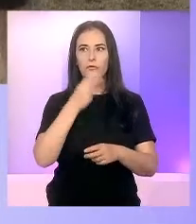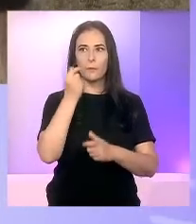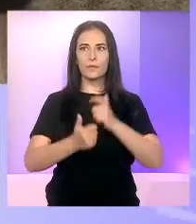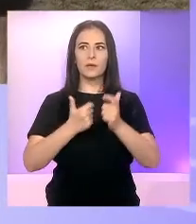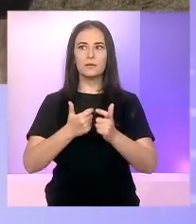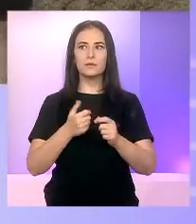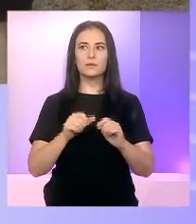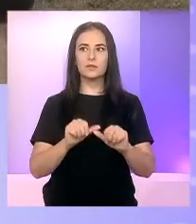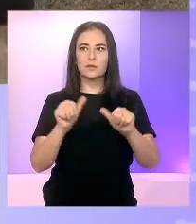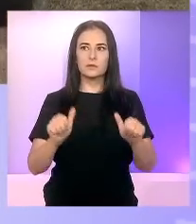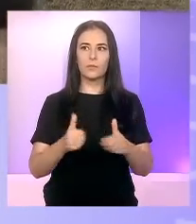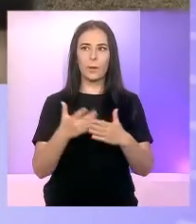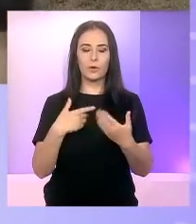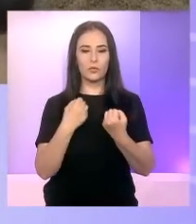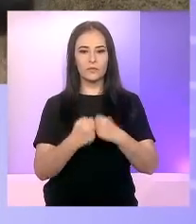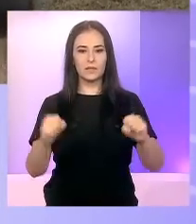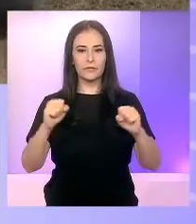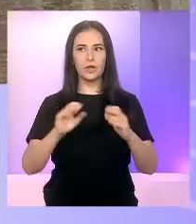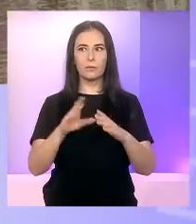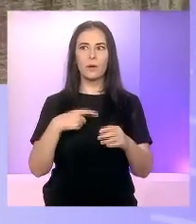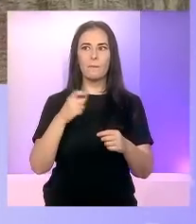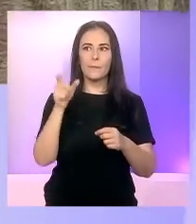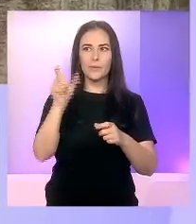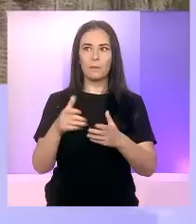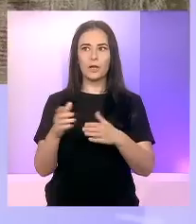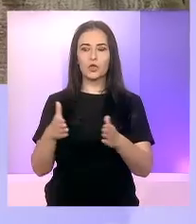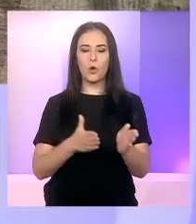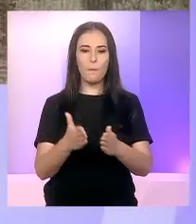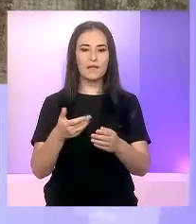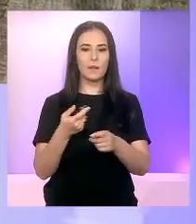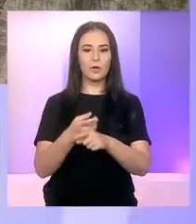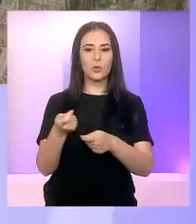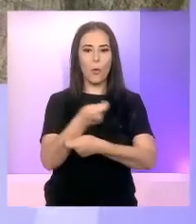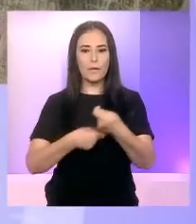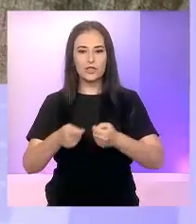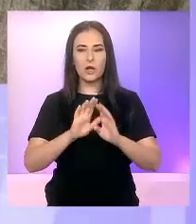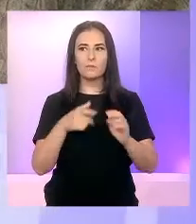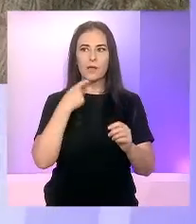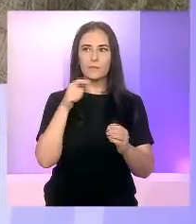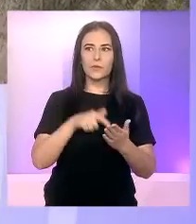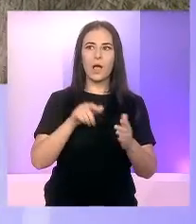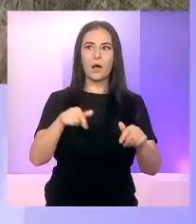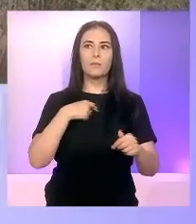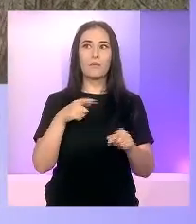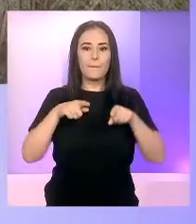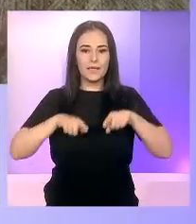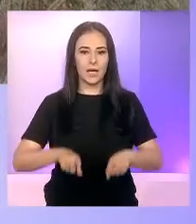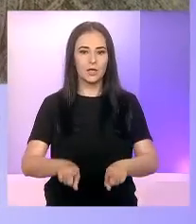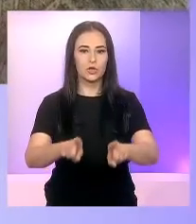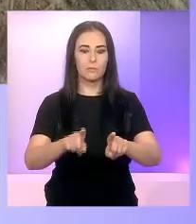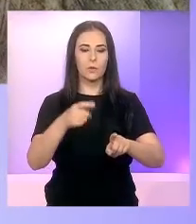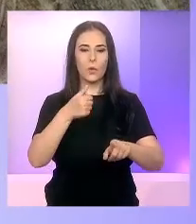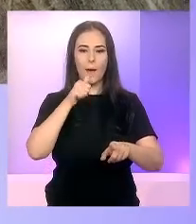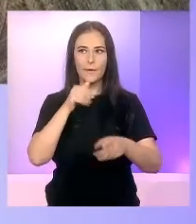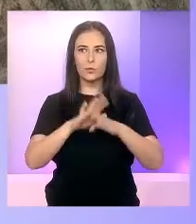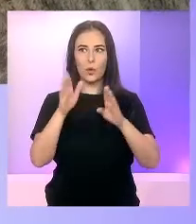vor descurca, să zicem, vânzătorii, fermierii, intermediarii comercianții, pentru că este efectiv acolo o paralizie în acel